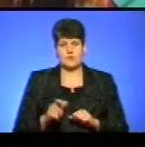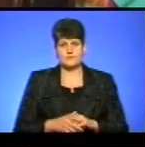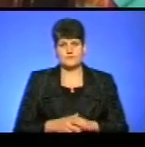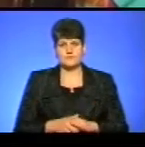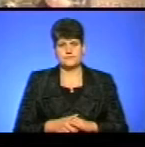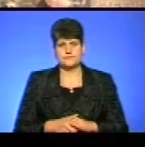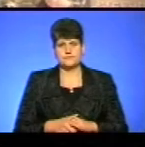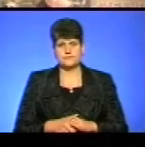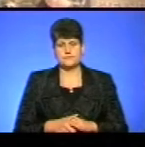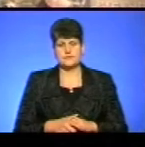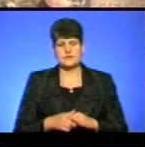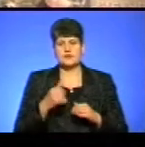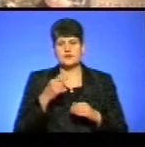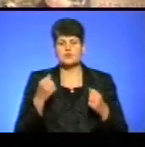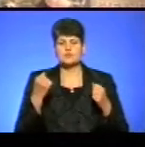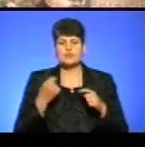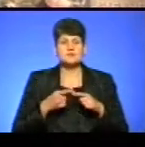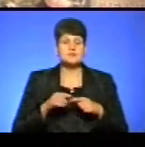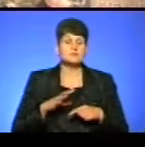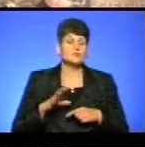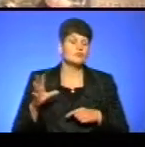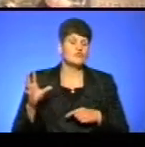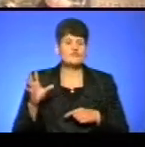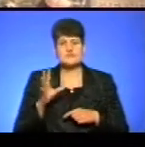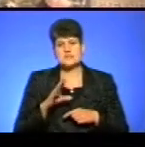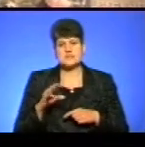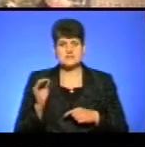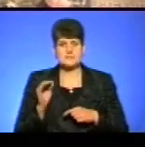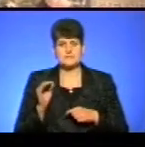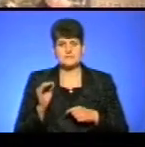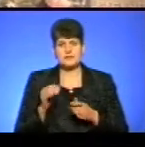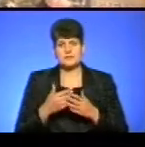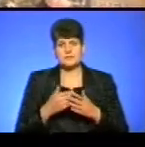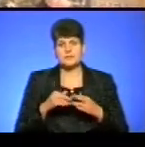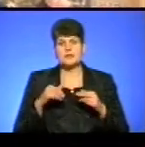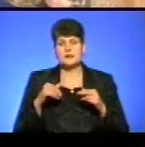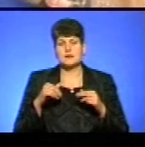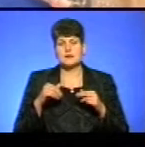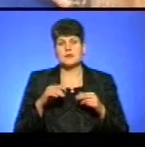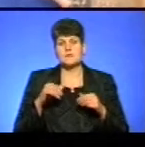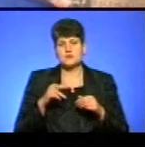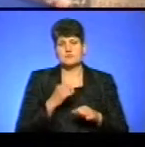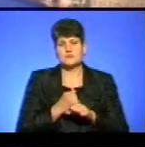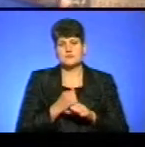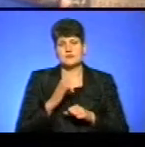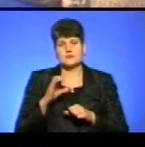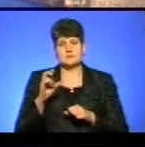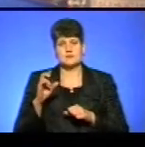на футбол, для нього спорт це був все. Мабуть, і пішов в органи робити СБУ.